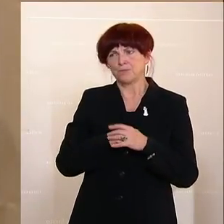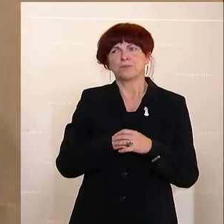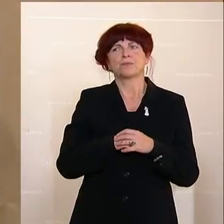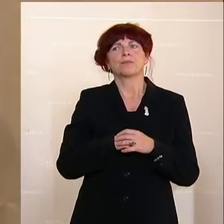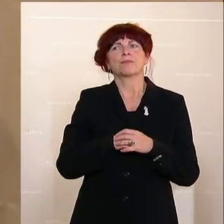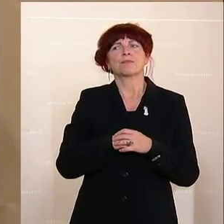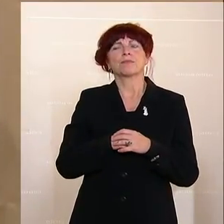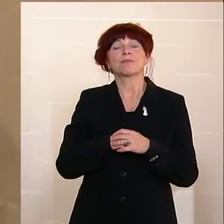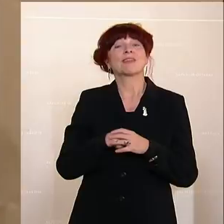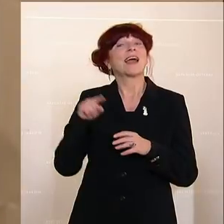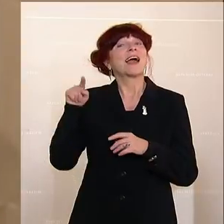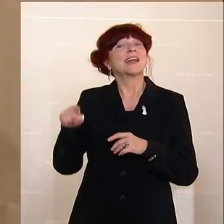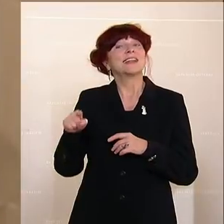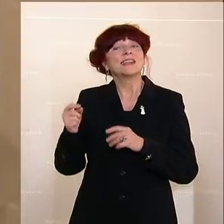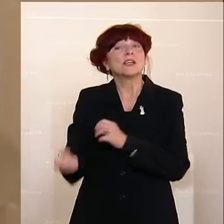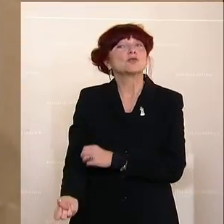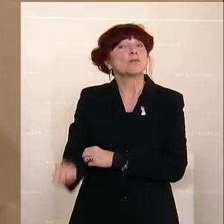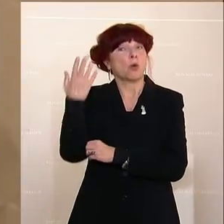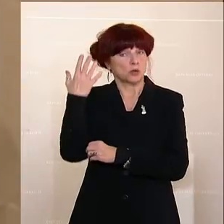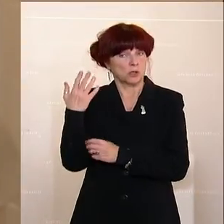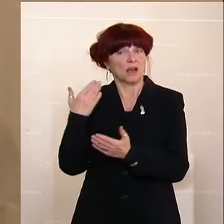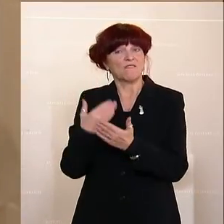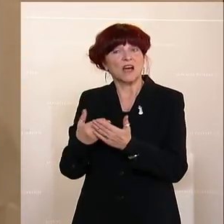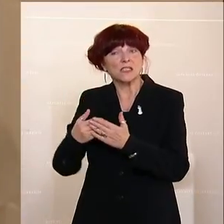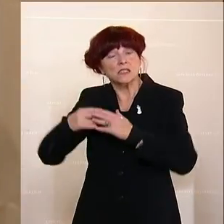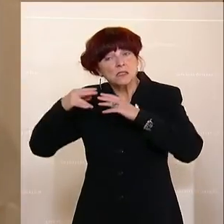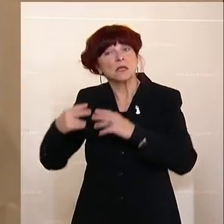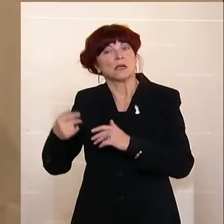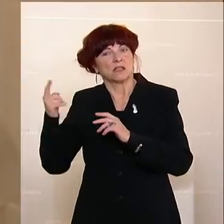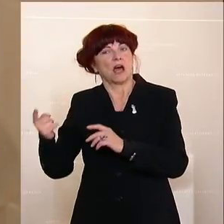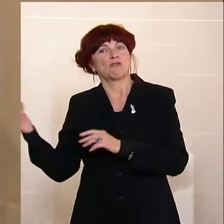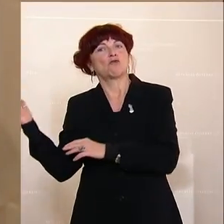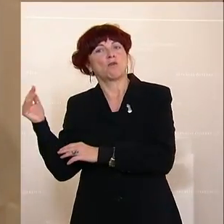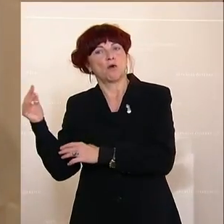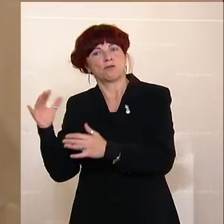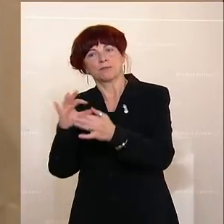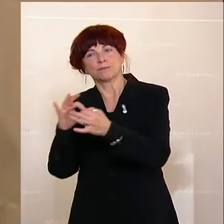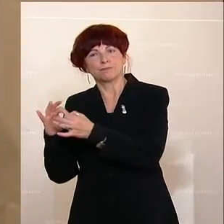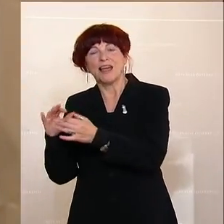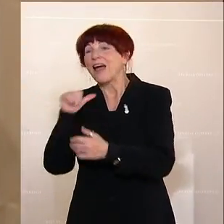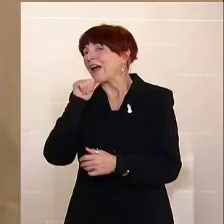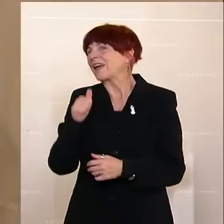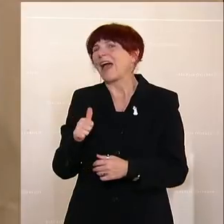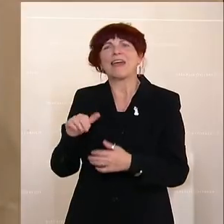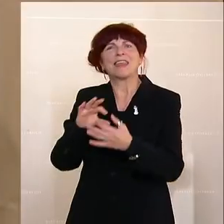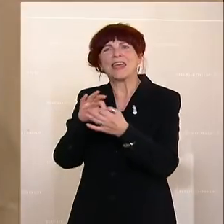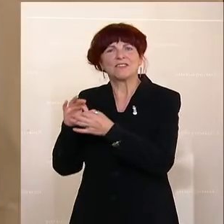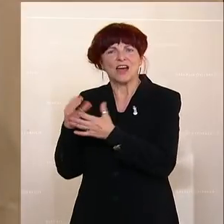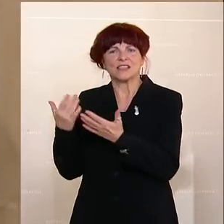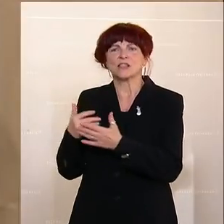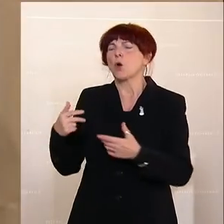Das inkriminierte Posting hat überhaupt keinen Hinweis auf irgendeinen Zusammenhang mit